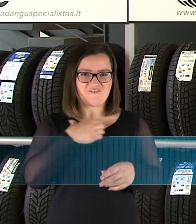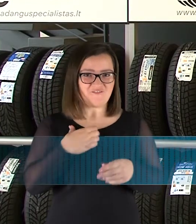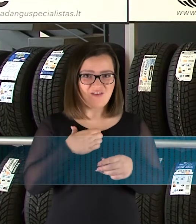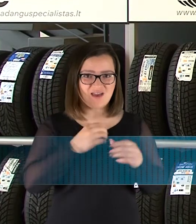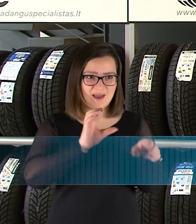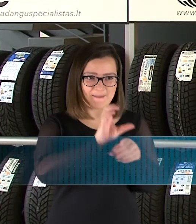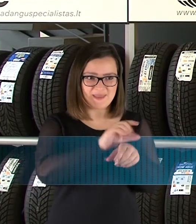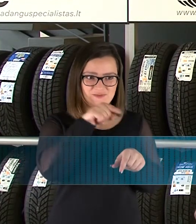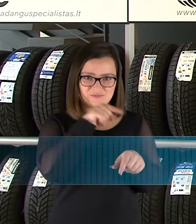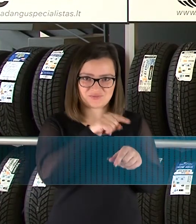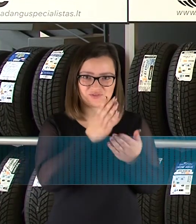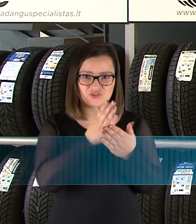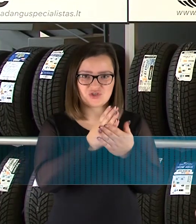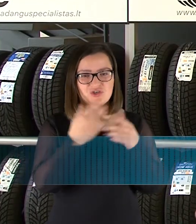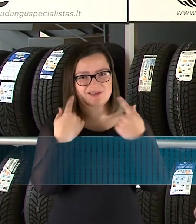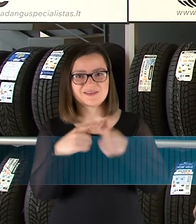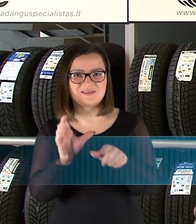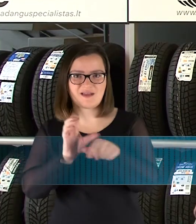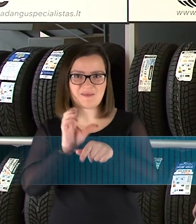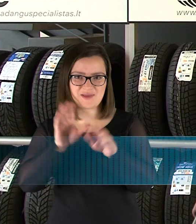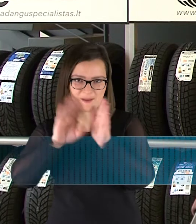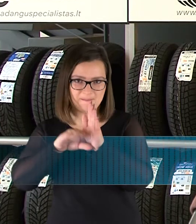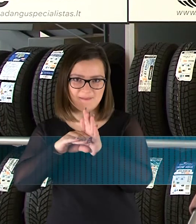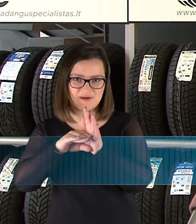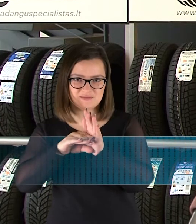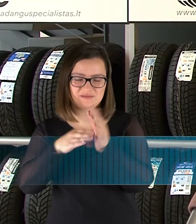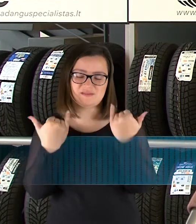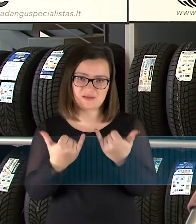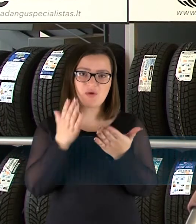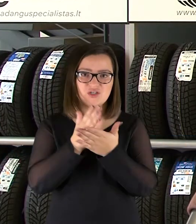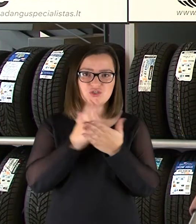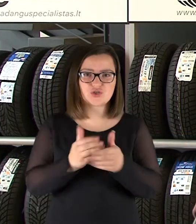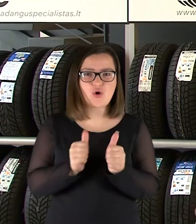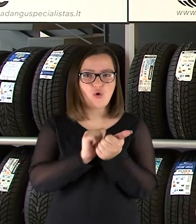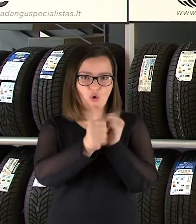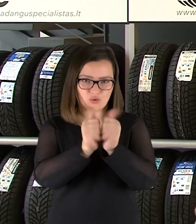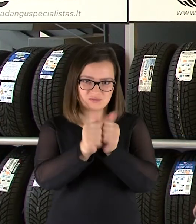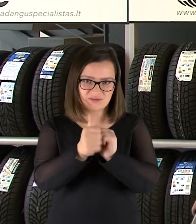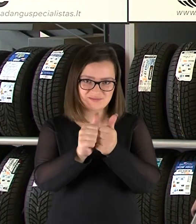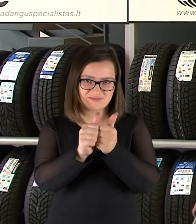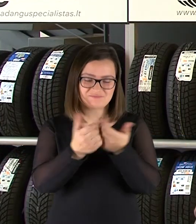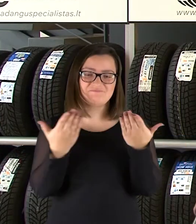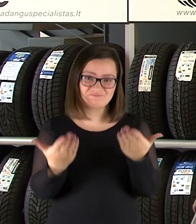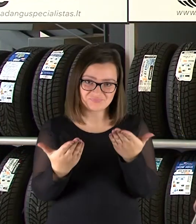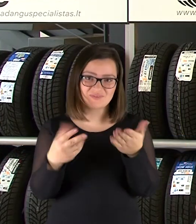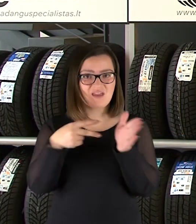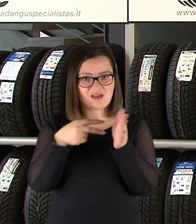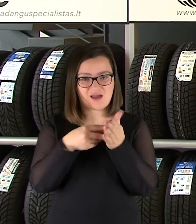tų pagrindinių gamintojų, populiariausių, kurie buvo atsirado ir labai daug gamintojų, kurie gamina padangas,